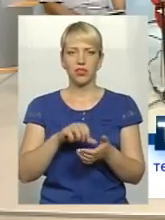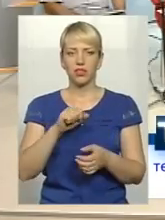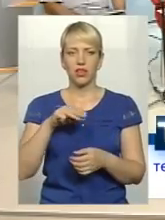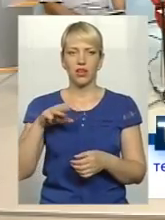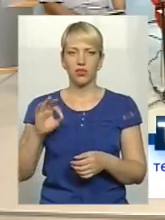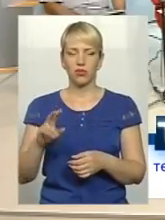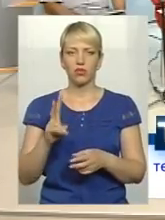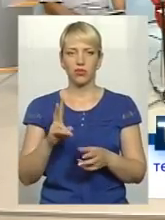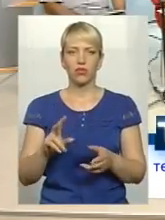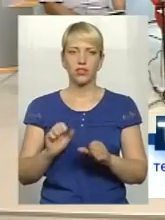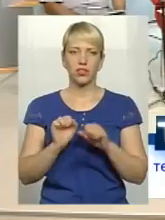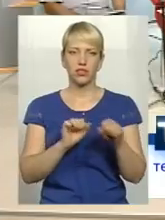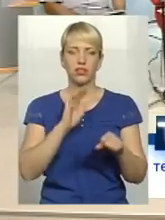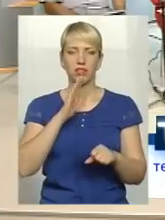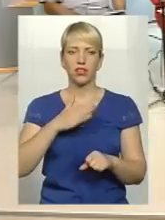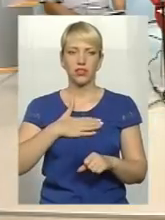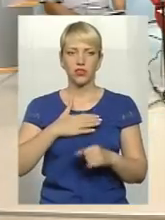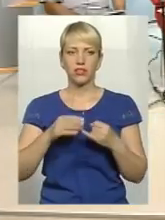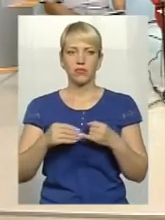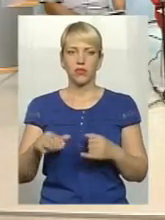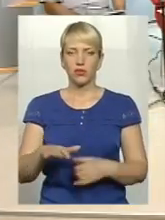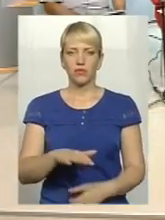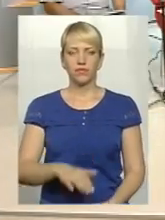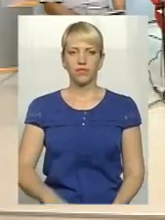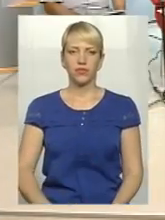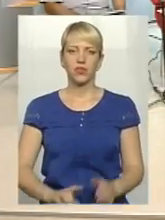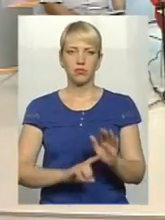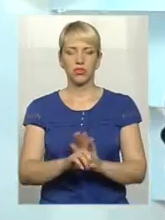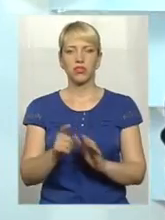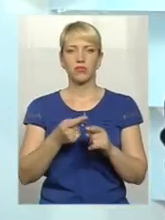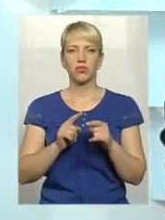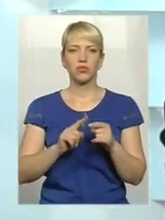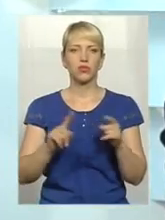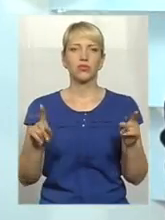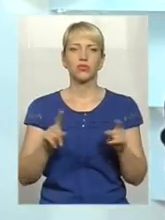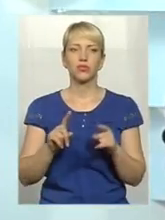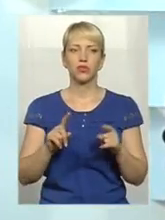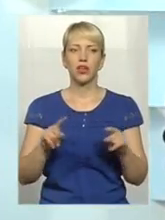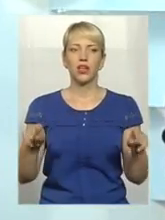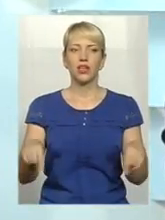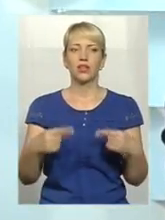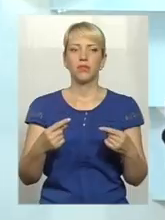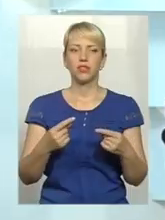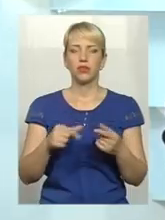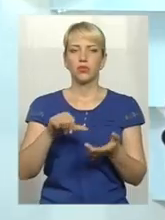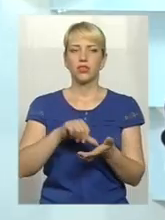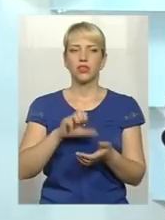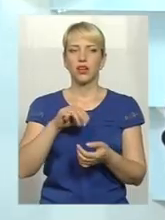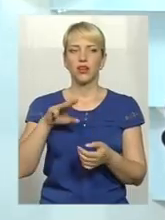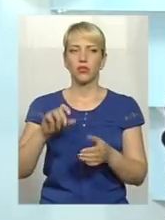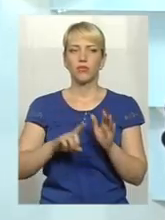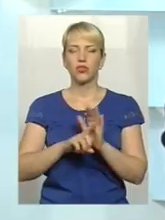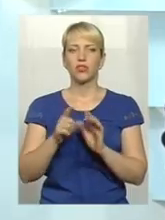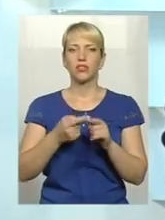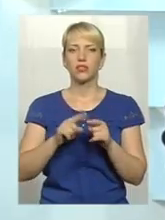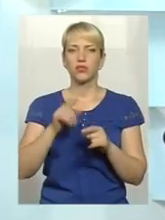людей, які захищають нашу землю? Розпочнемо з того, що реабілітація учасника АТО розпочинається з